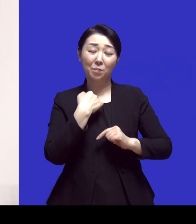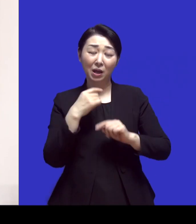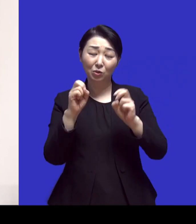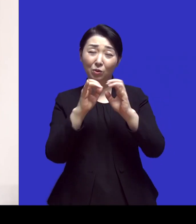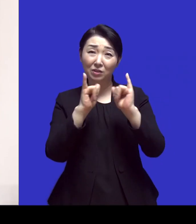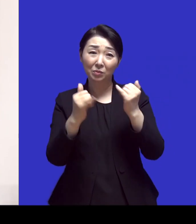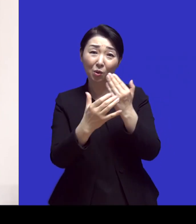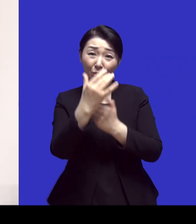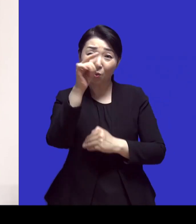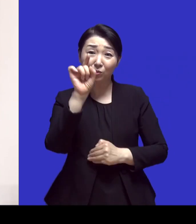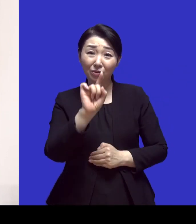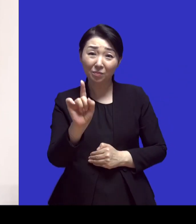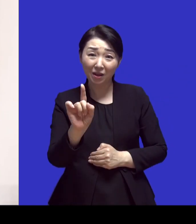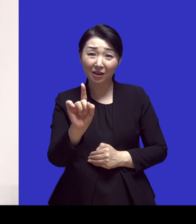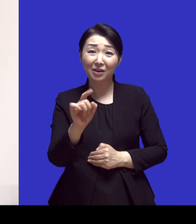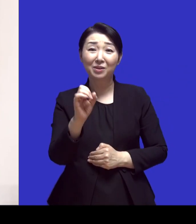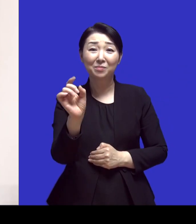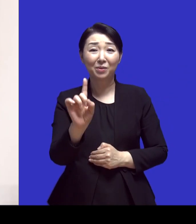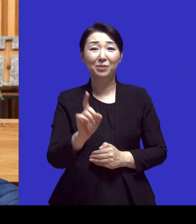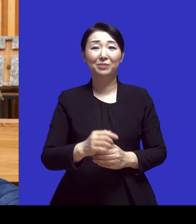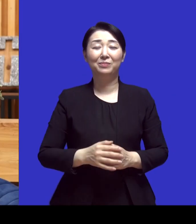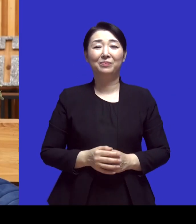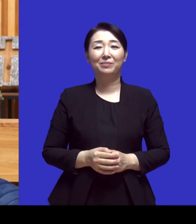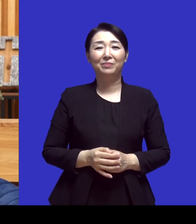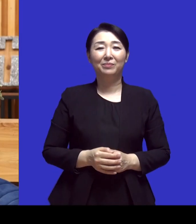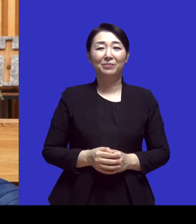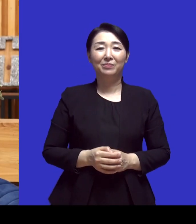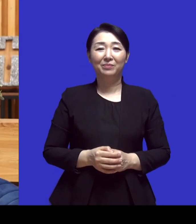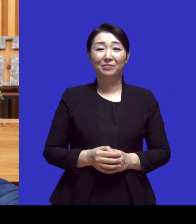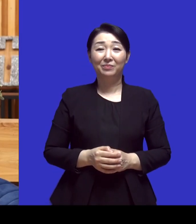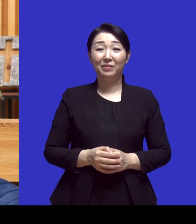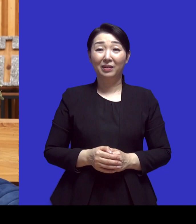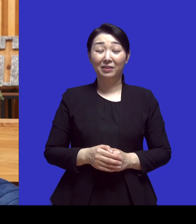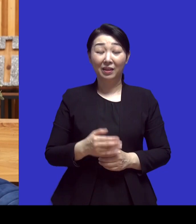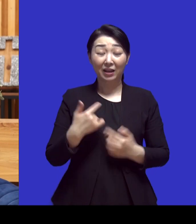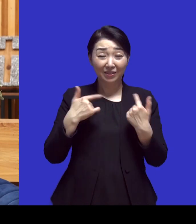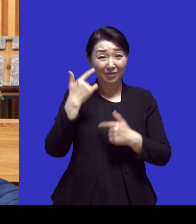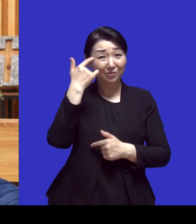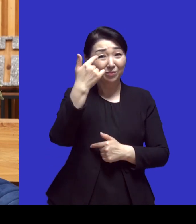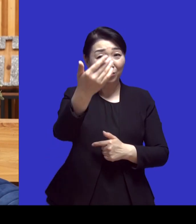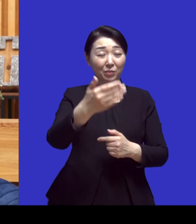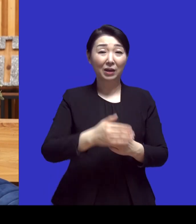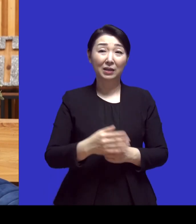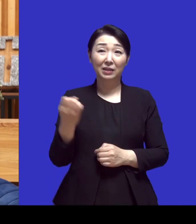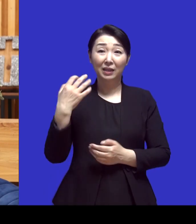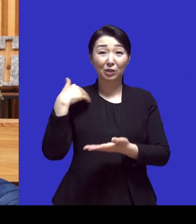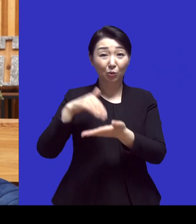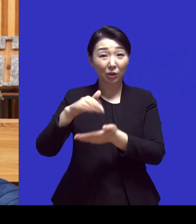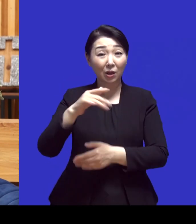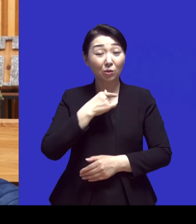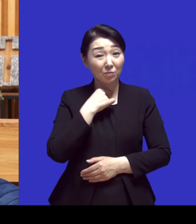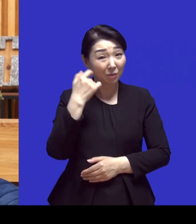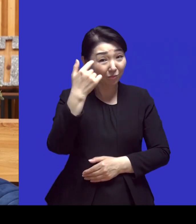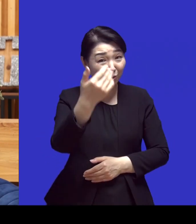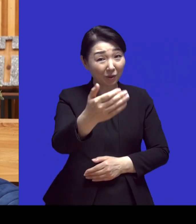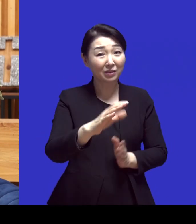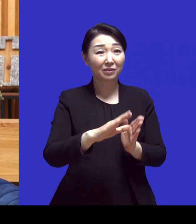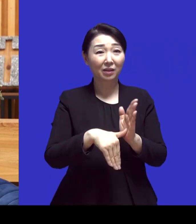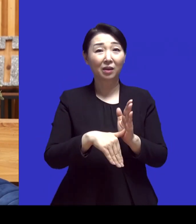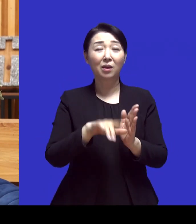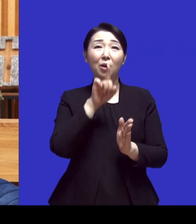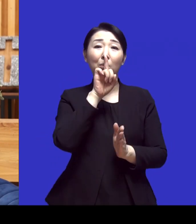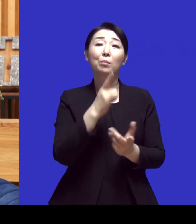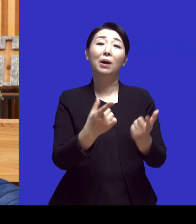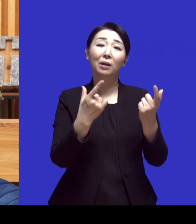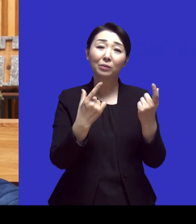공통적으로 했던 이야기가 제가 항상 여쭤봤거든요 다시 돌아가고 싶으냐고 했을 때 같은